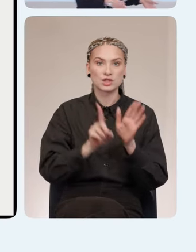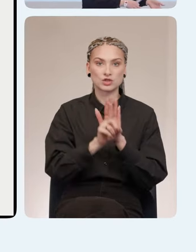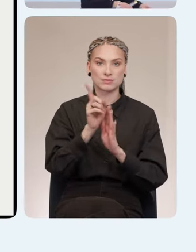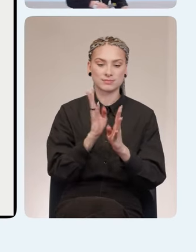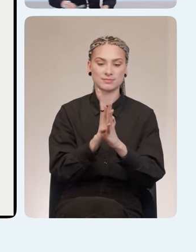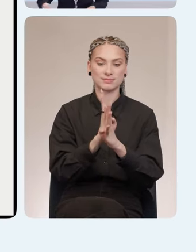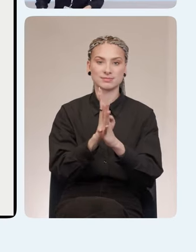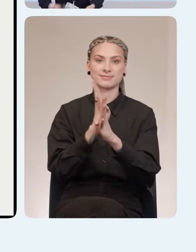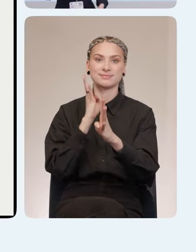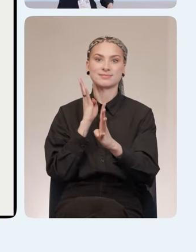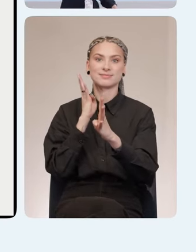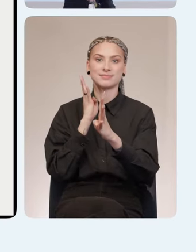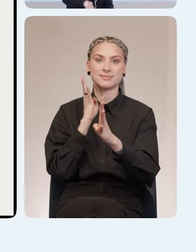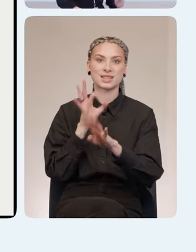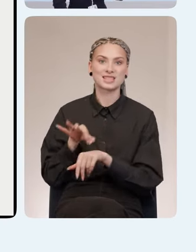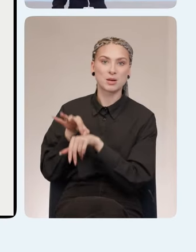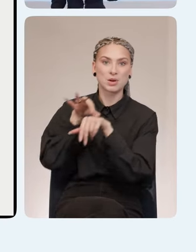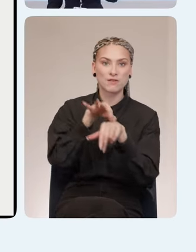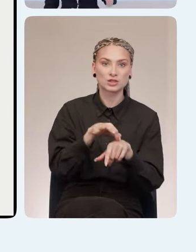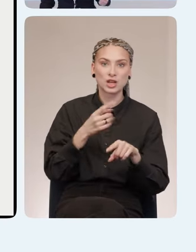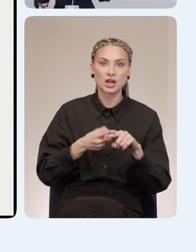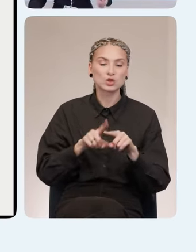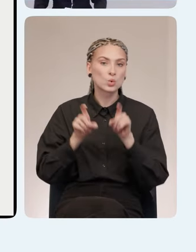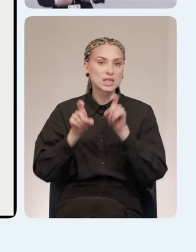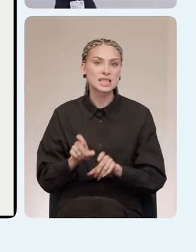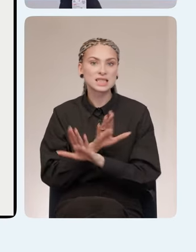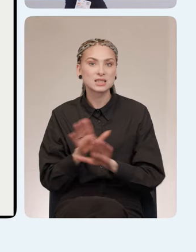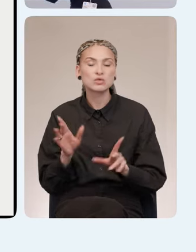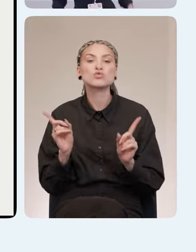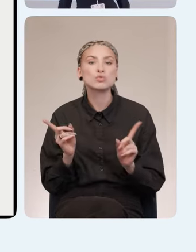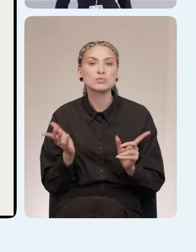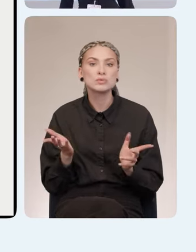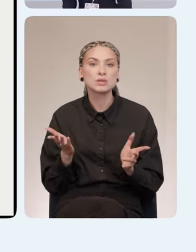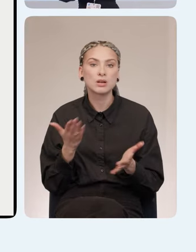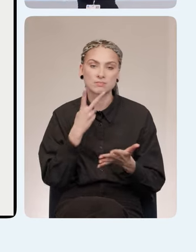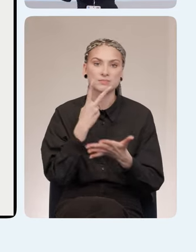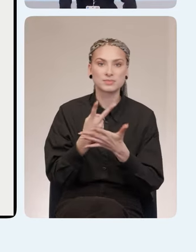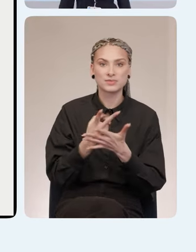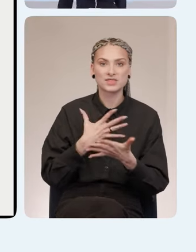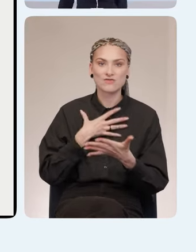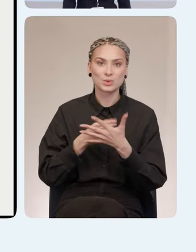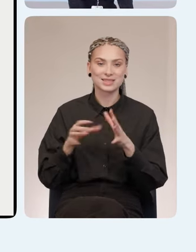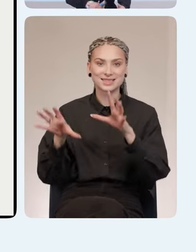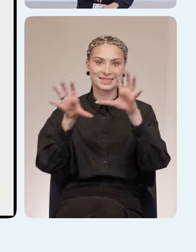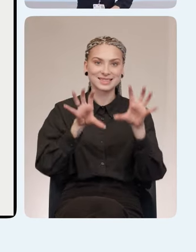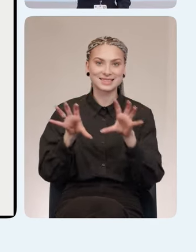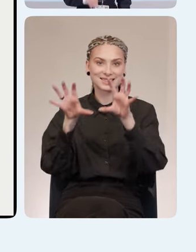в ряд, и сопровождающий, который не сидит, что? Опять демонстрирует свой красивый тыл.